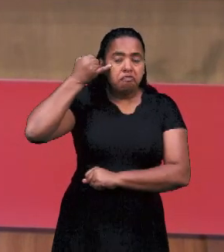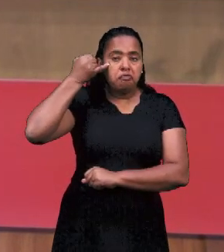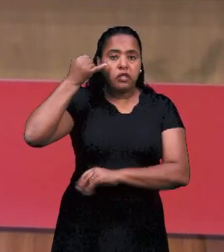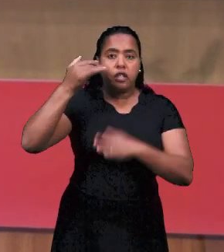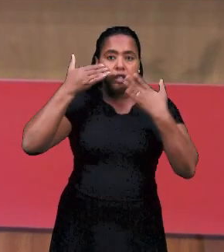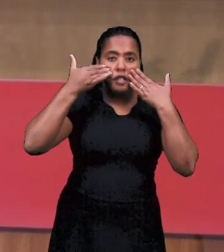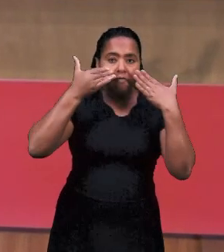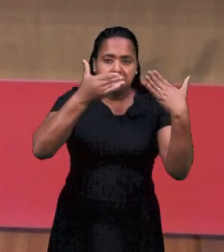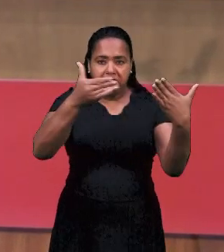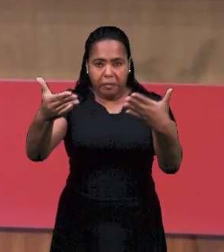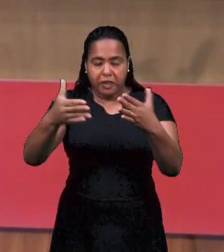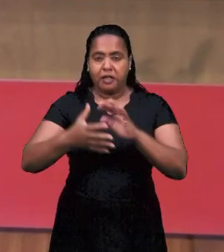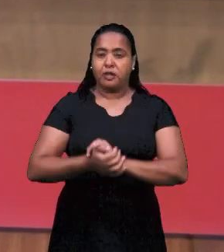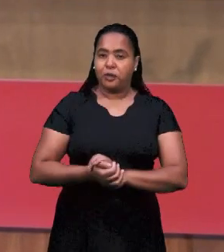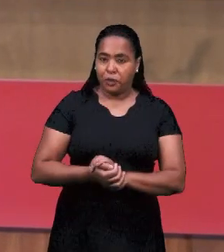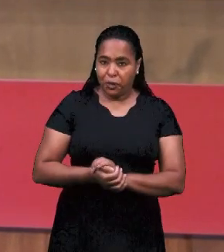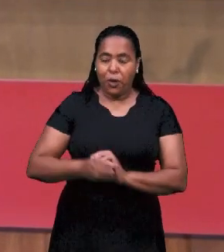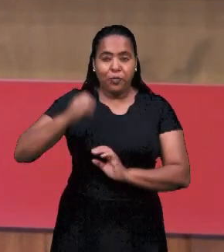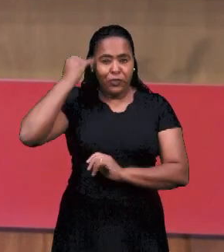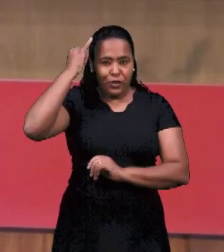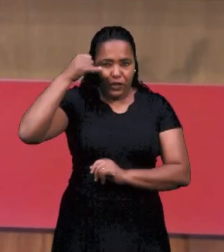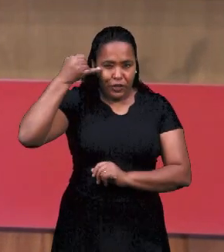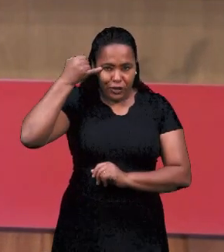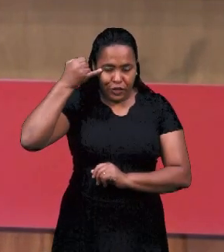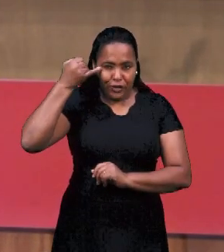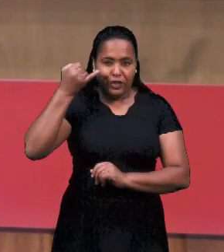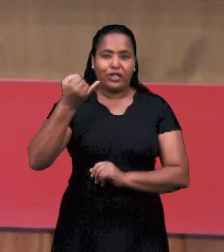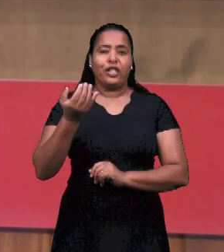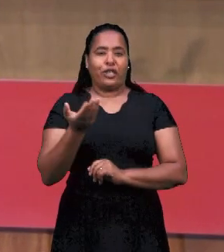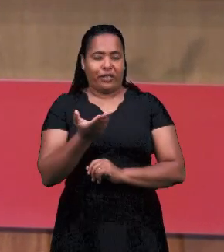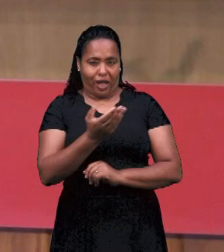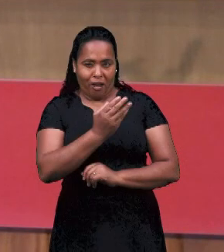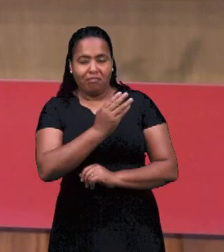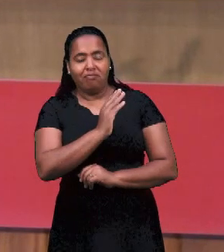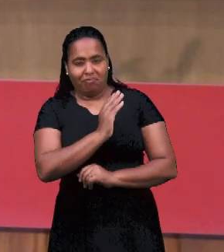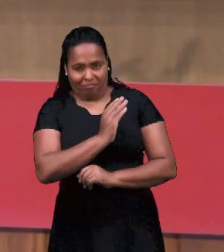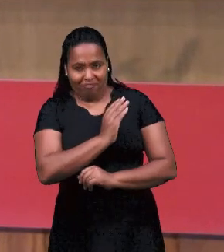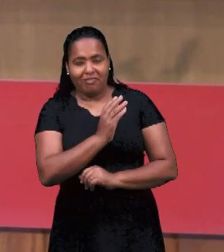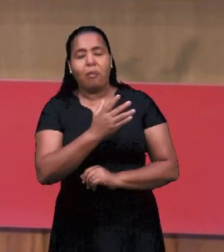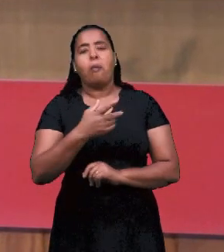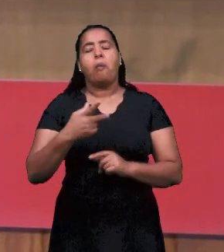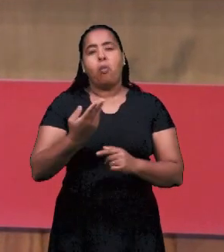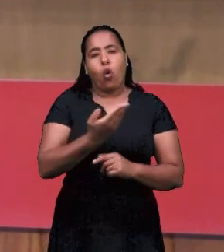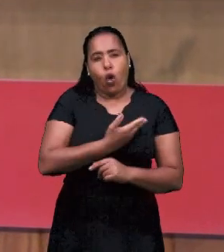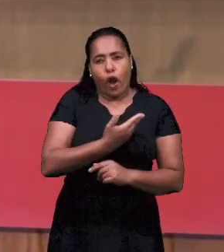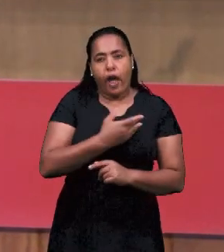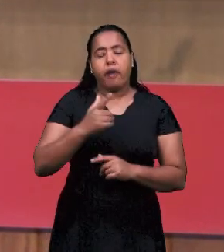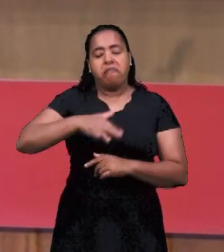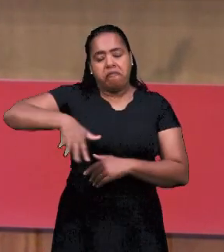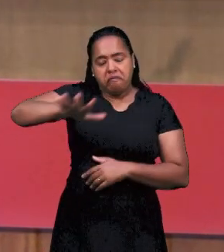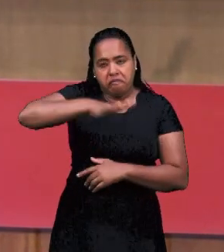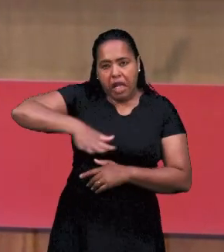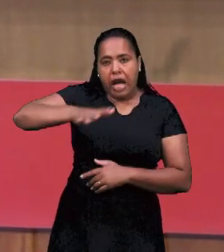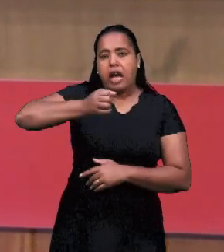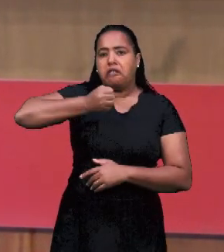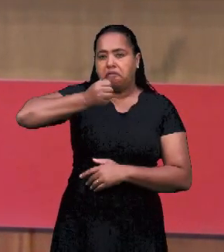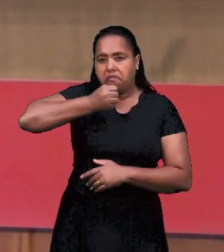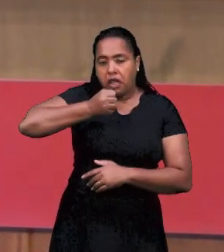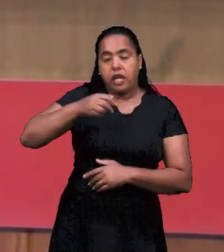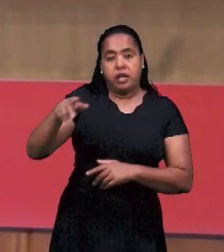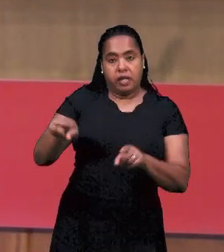я говорю, то, что Жузис представил, Жузис – друг наш, да,